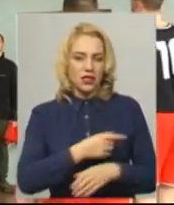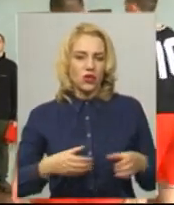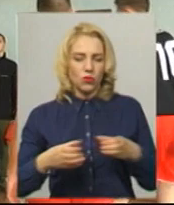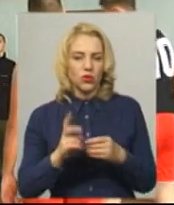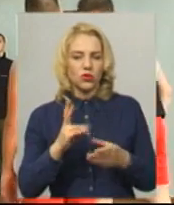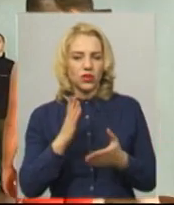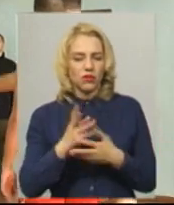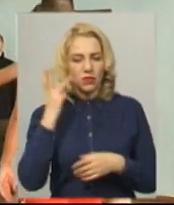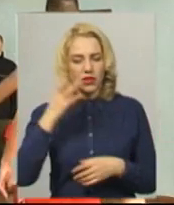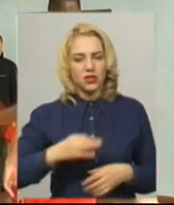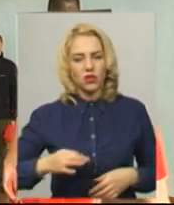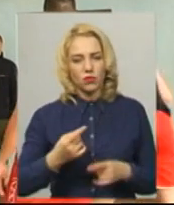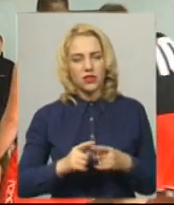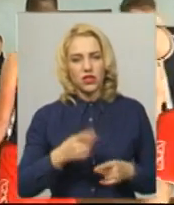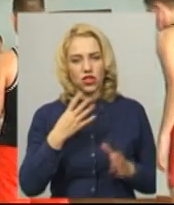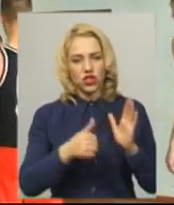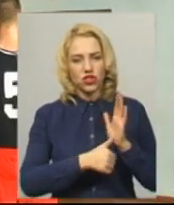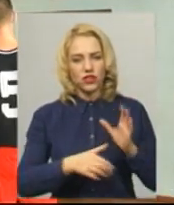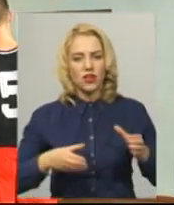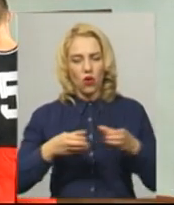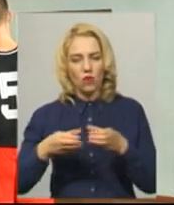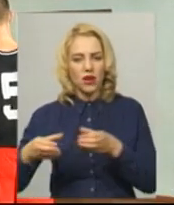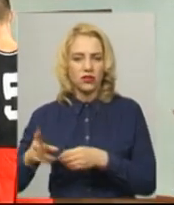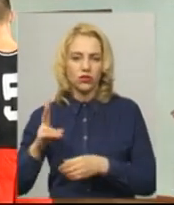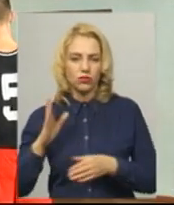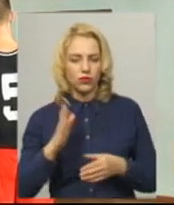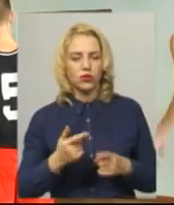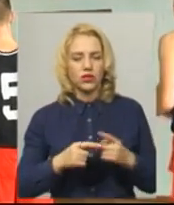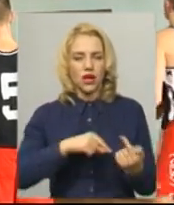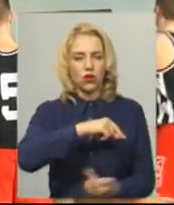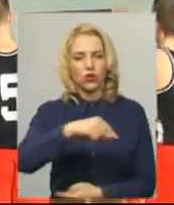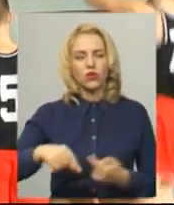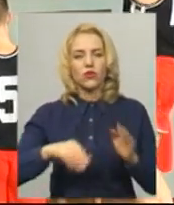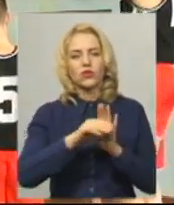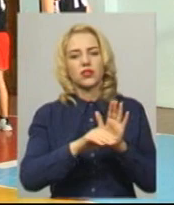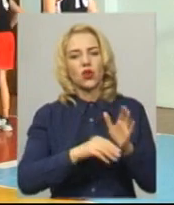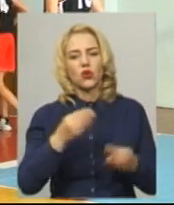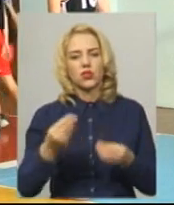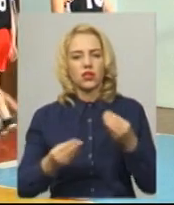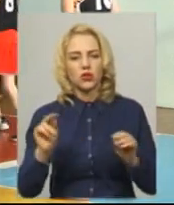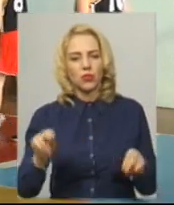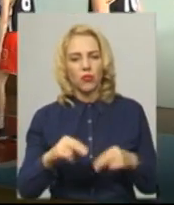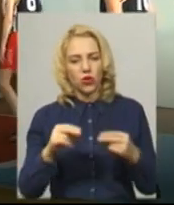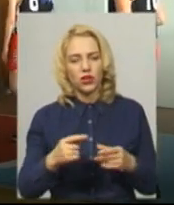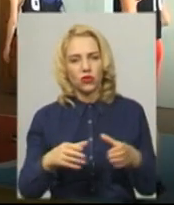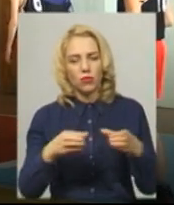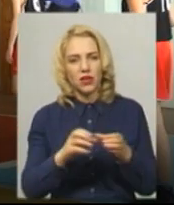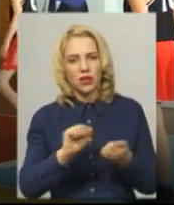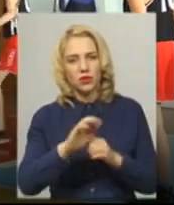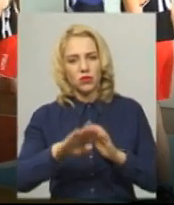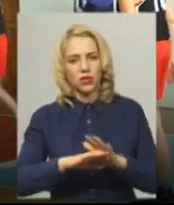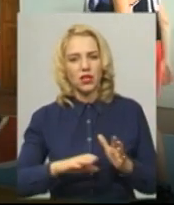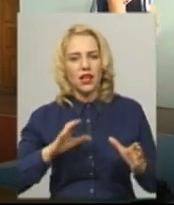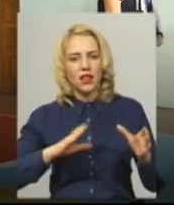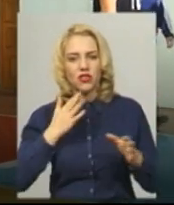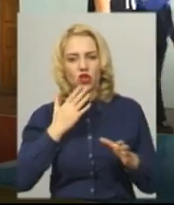Хмельницькій області. Це ці шість команд, які будуть за коловою системою розігрувати чемпіона. Команди Кам-Подільський національний